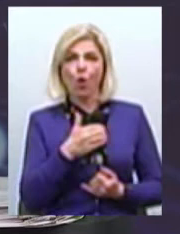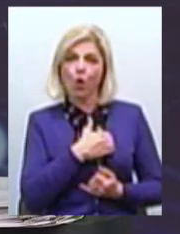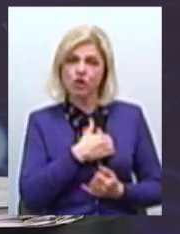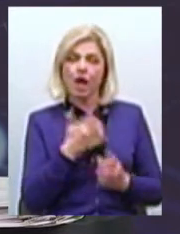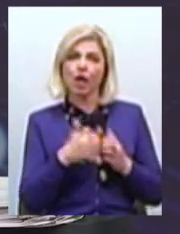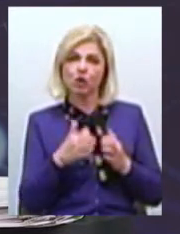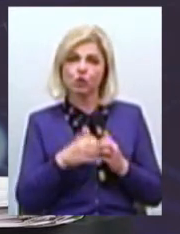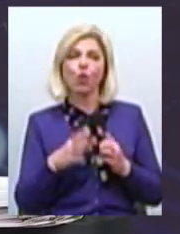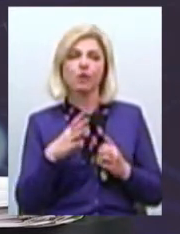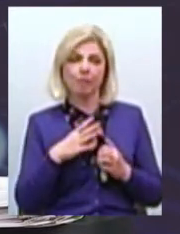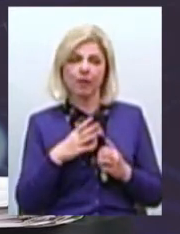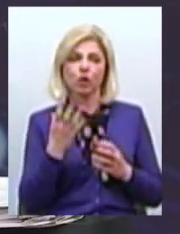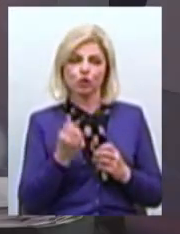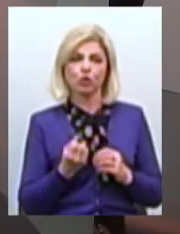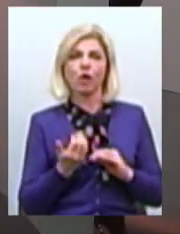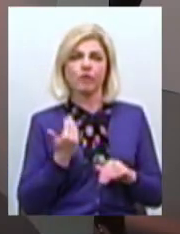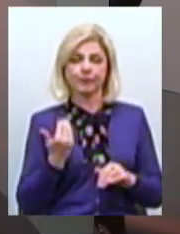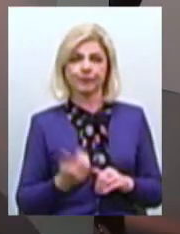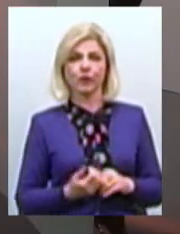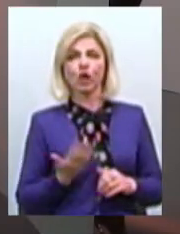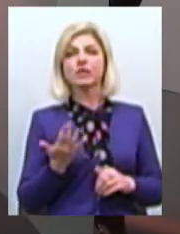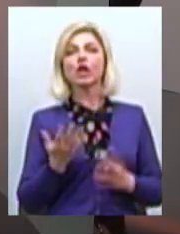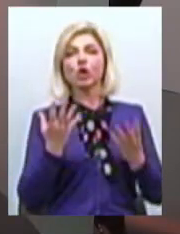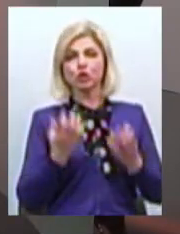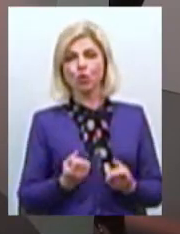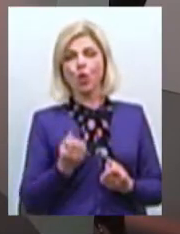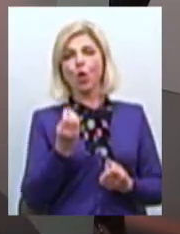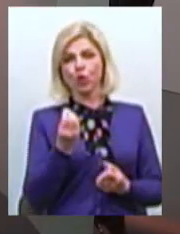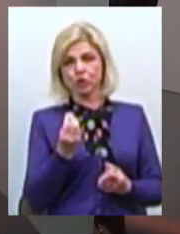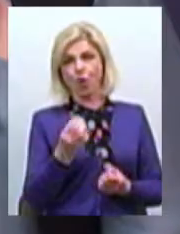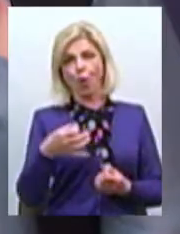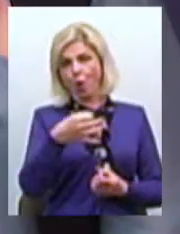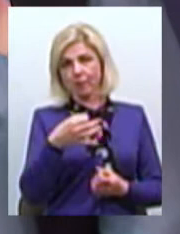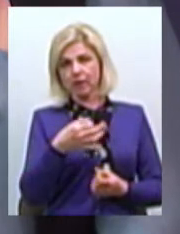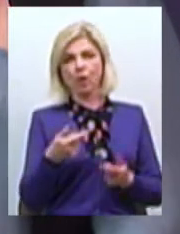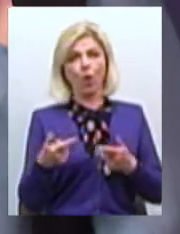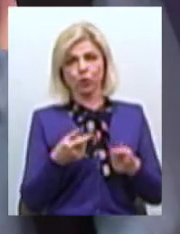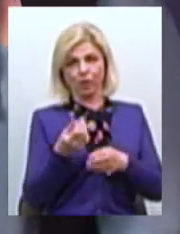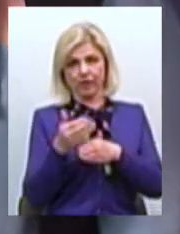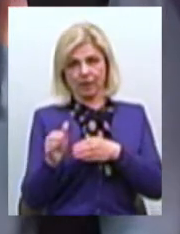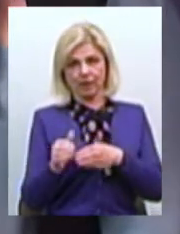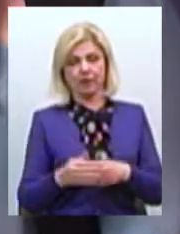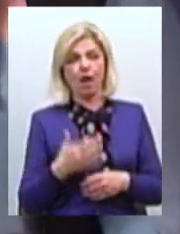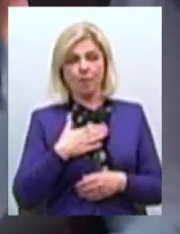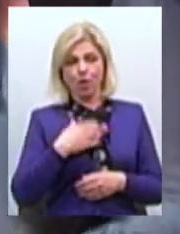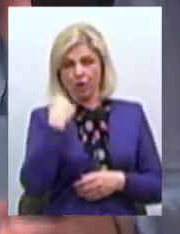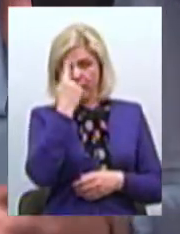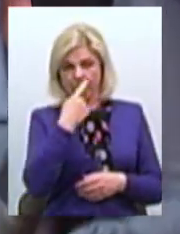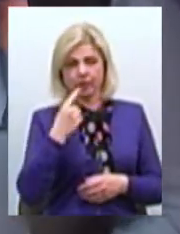перефразую запитання від Марії, не точка безбитковості, а скільки ще грошей обласна рада готова вкладати? Дивіться, моя особиста думка, і я